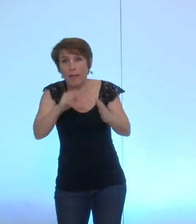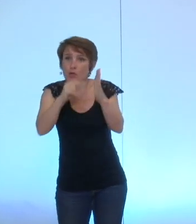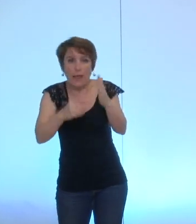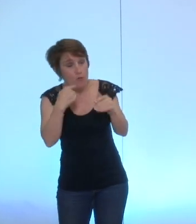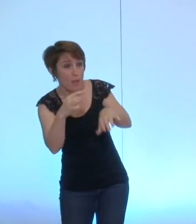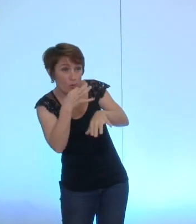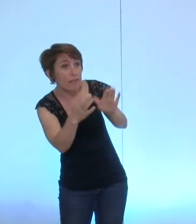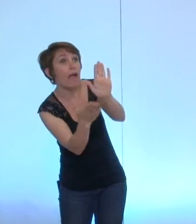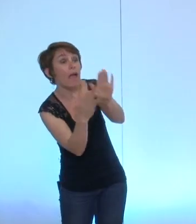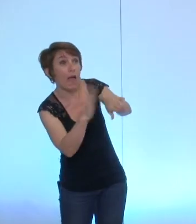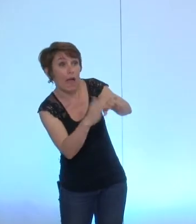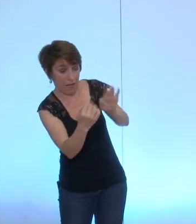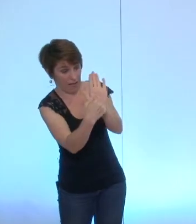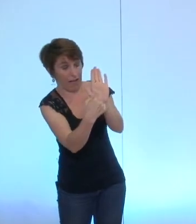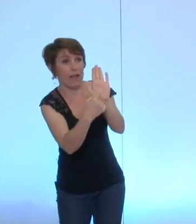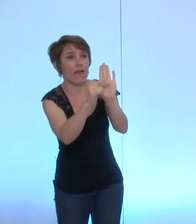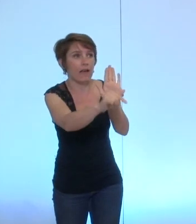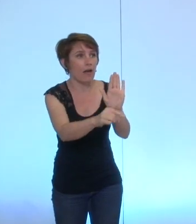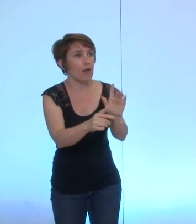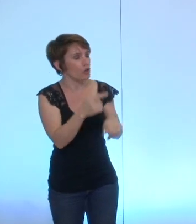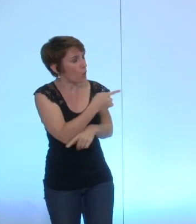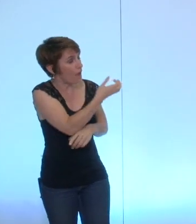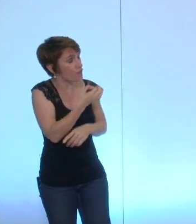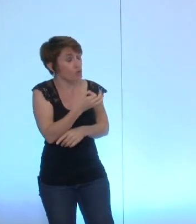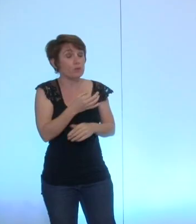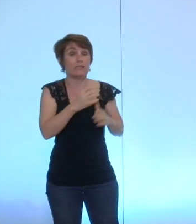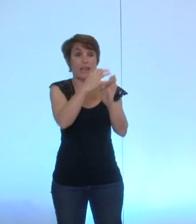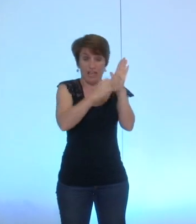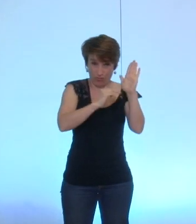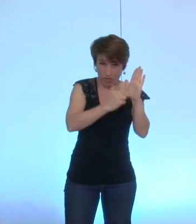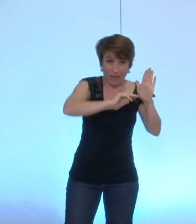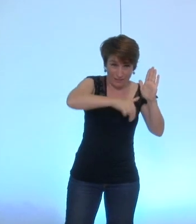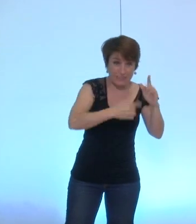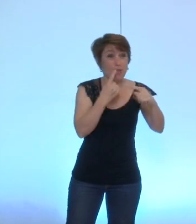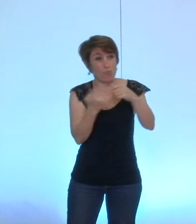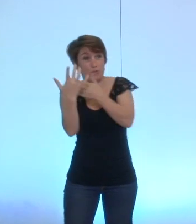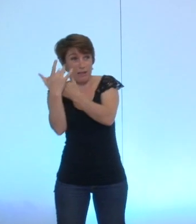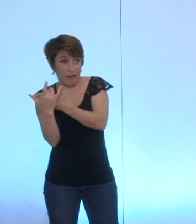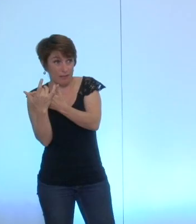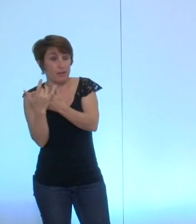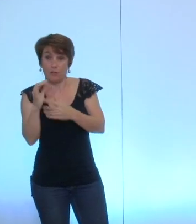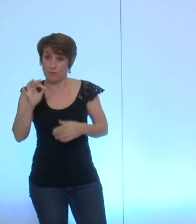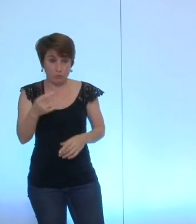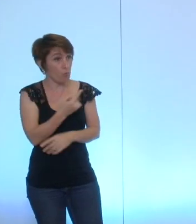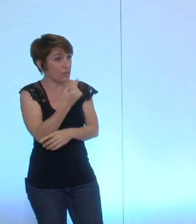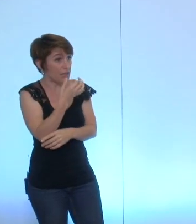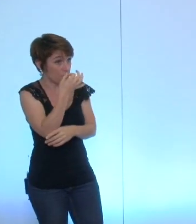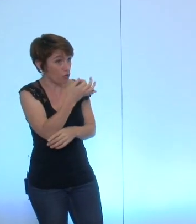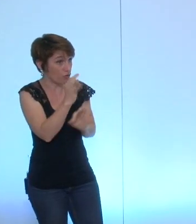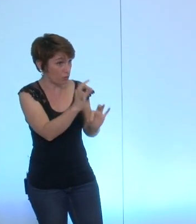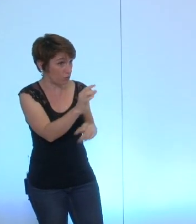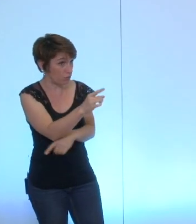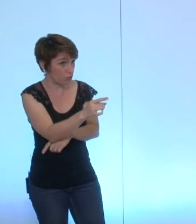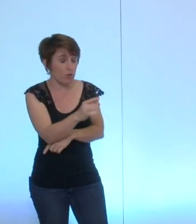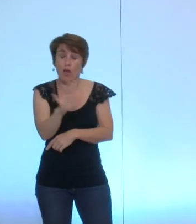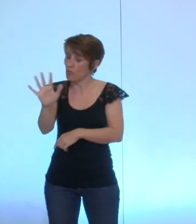avez potentiellement fait une lettre je crois c'est la seule donc s'il y a d'autres choses vous voulez nous mettre en cohérence il n pas de je n'en ai pas à la connaissance donc